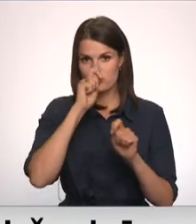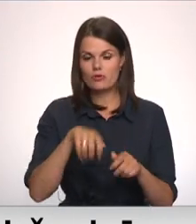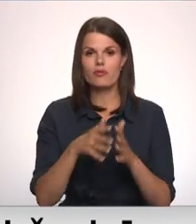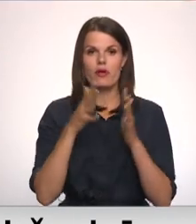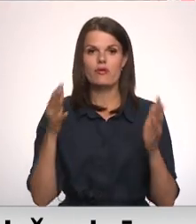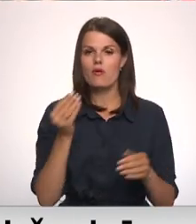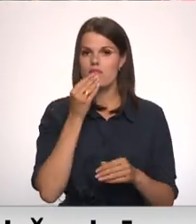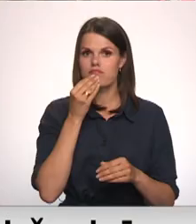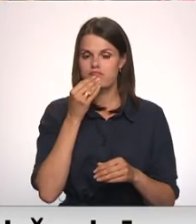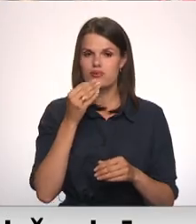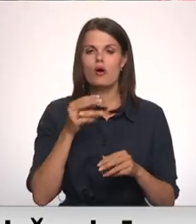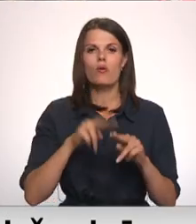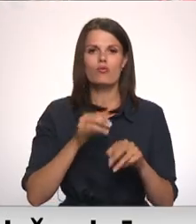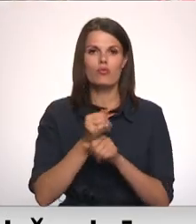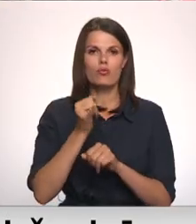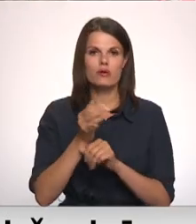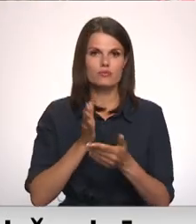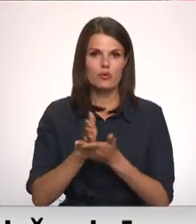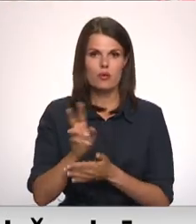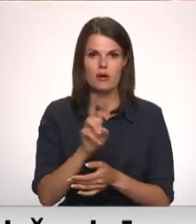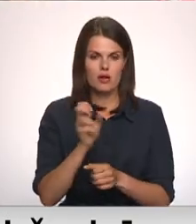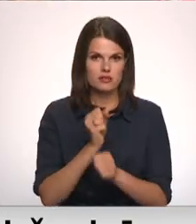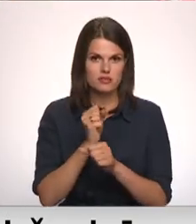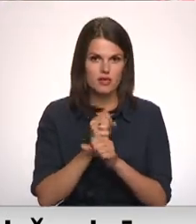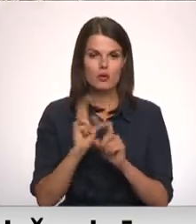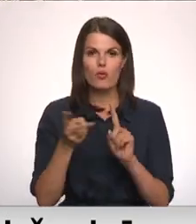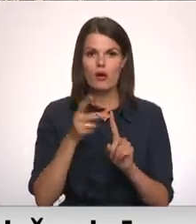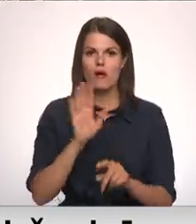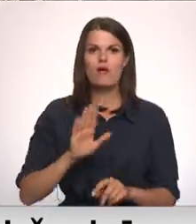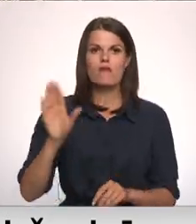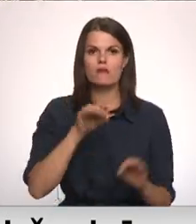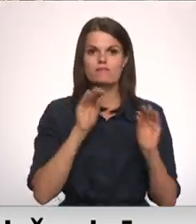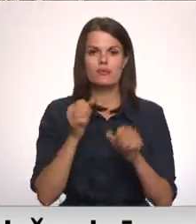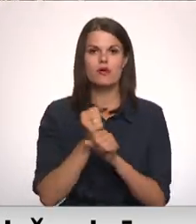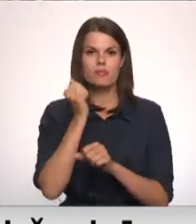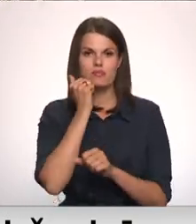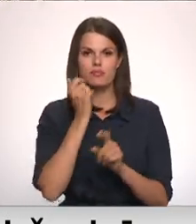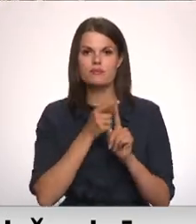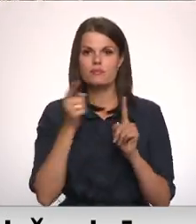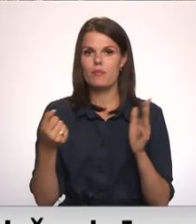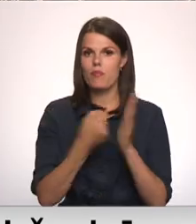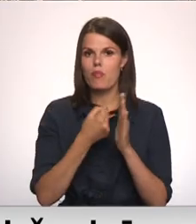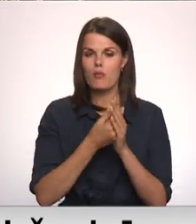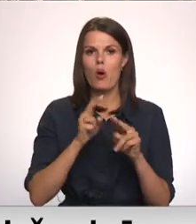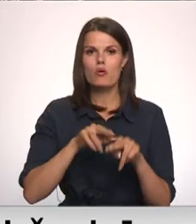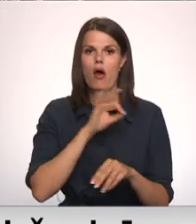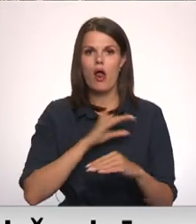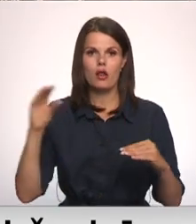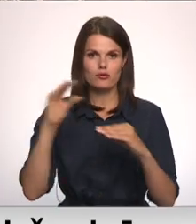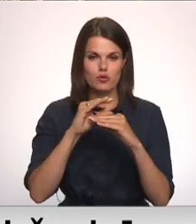daudz ēdināšanas un turismu jomā strādājošie. Otrakārt, valsts ieviesa dīkstāves pabalstas un algu subsīdijas.